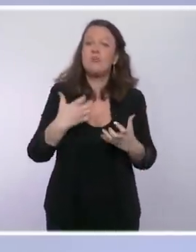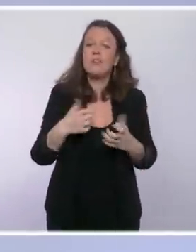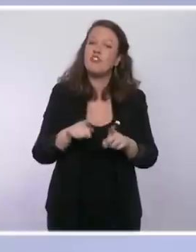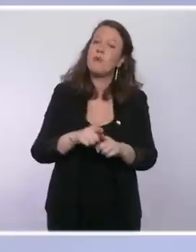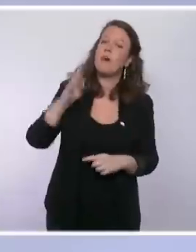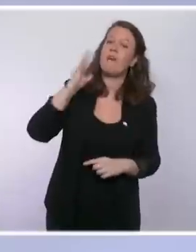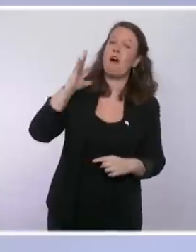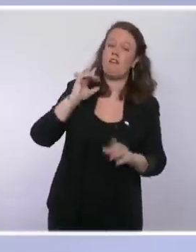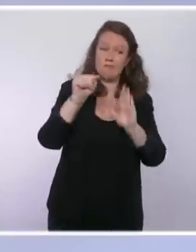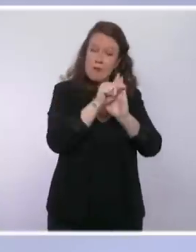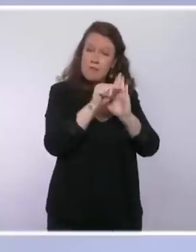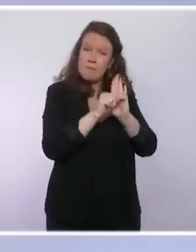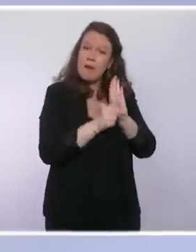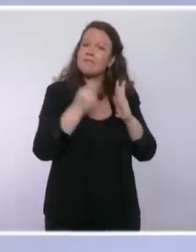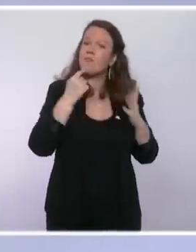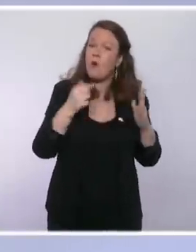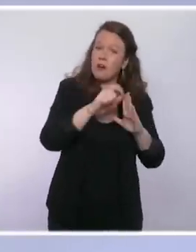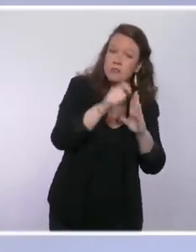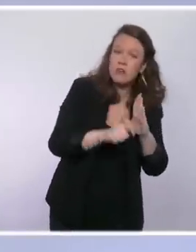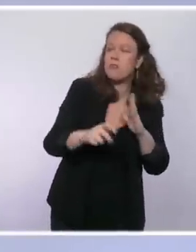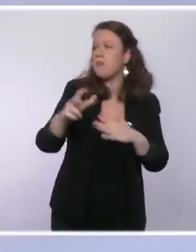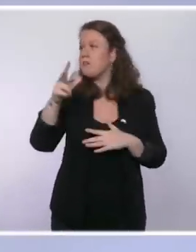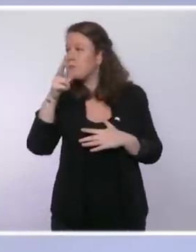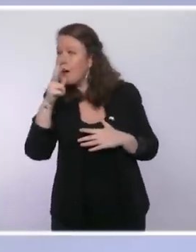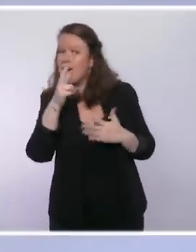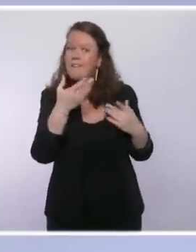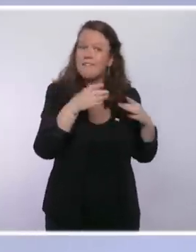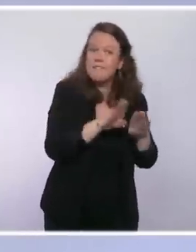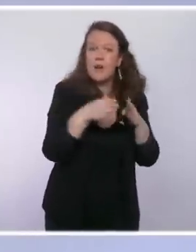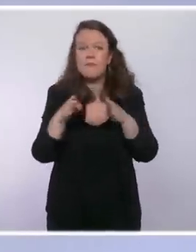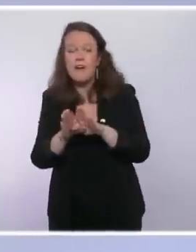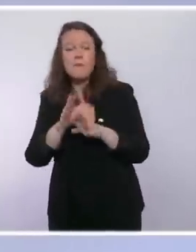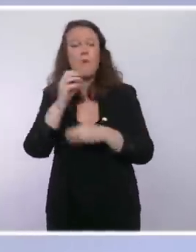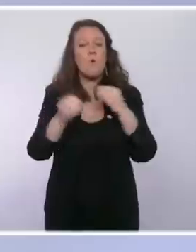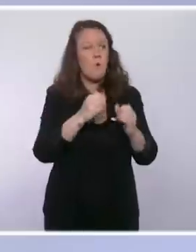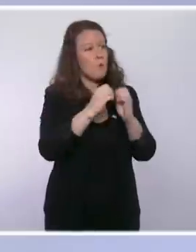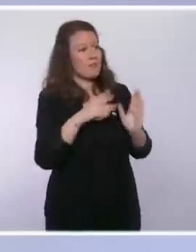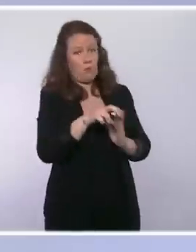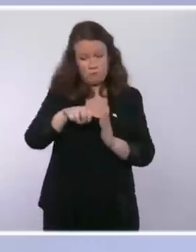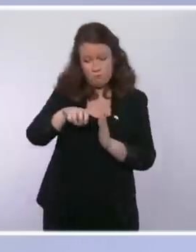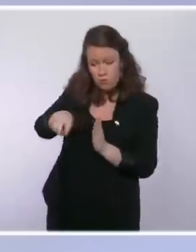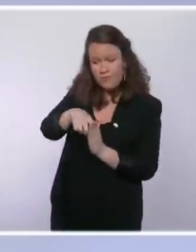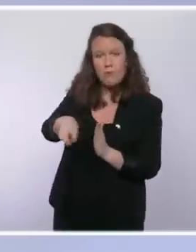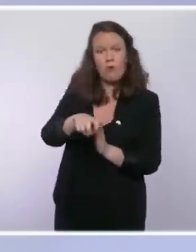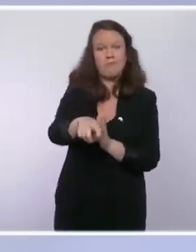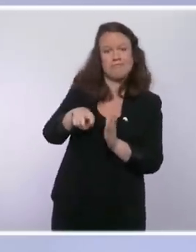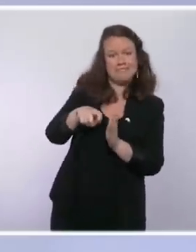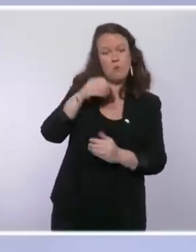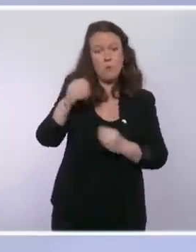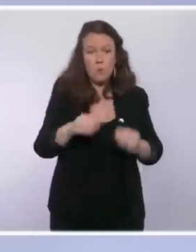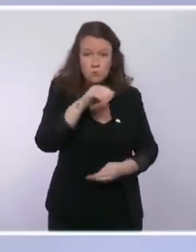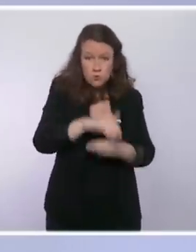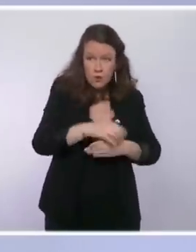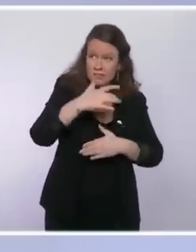de jauge et encore moins à des mesures de fermeture, de couvre-feu ou de confinement dans notre pays. Des orientations claires ont été actées